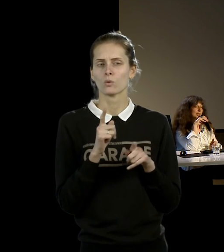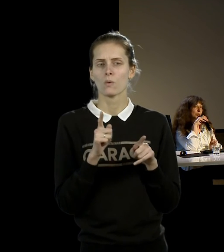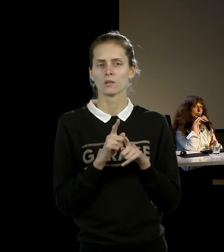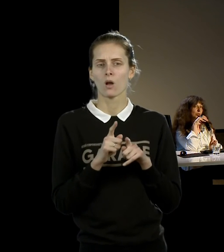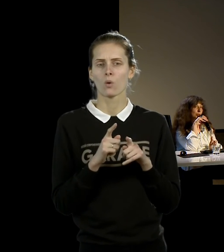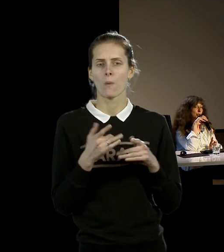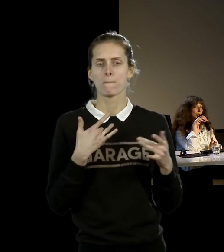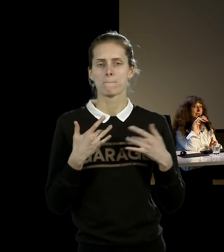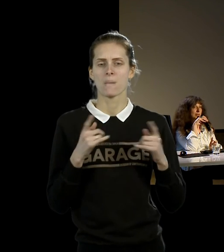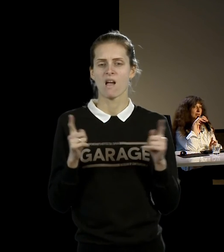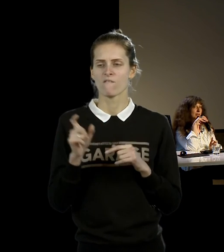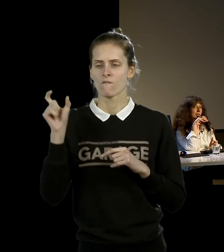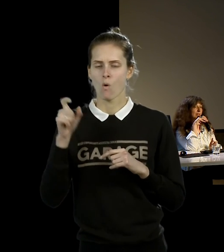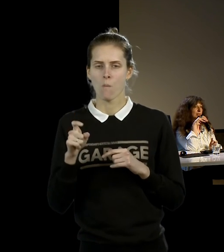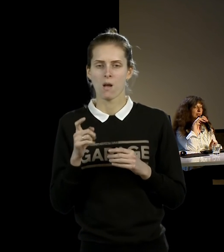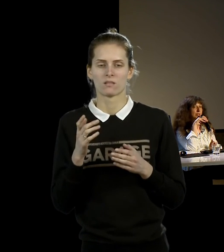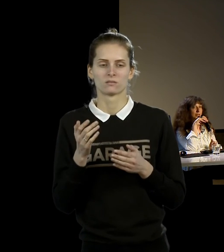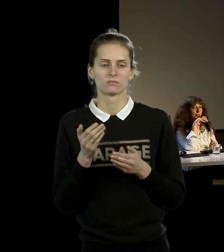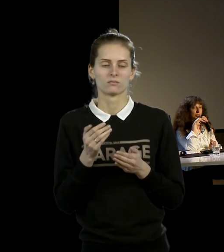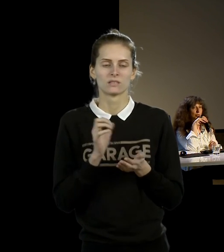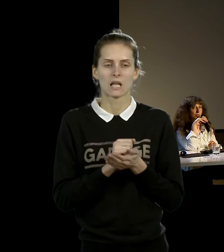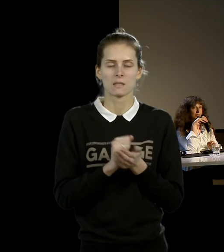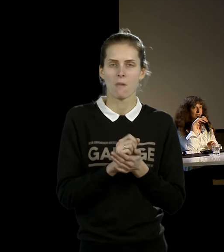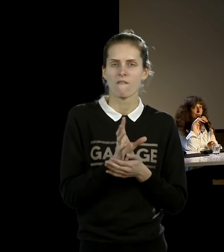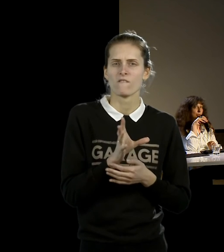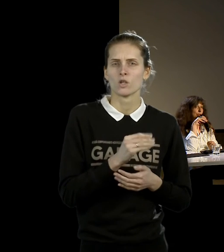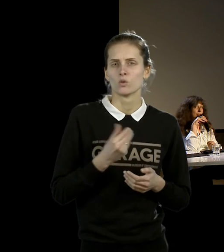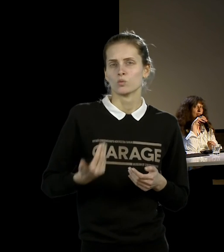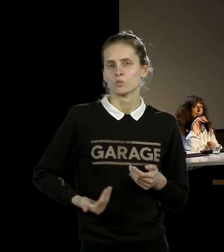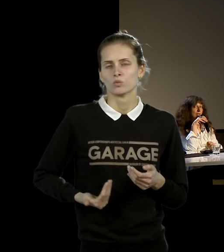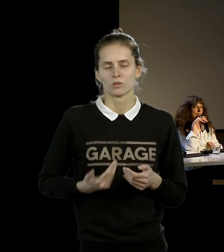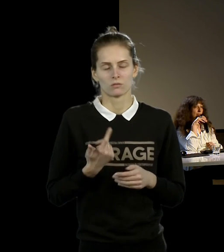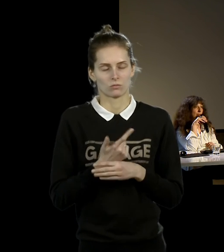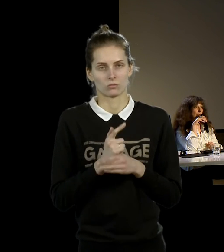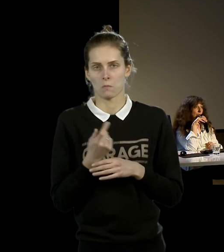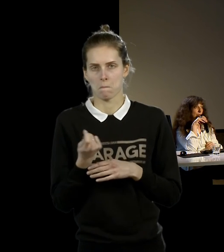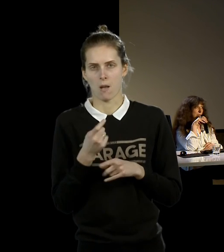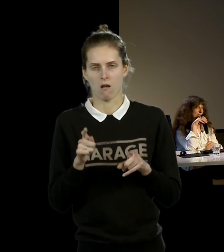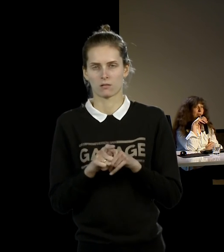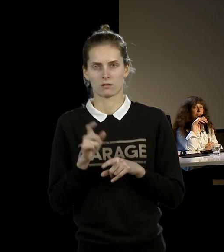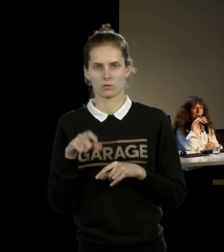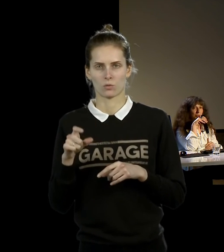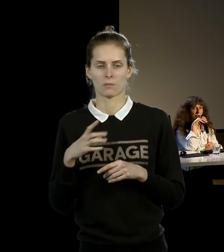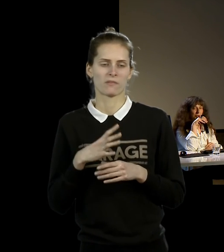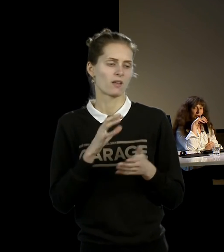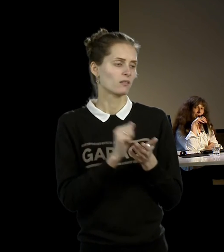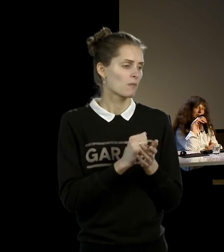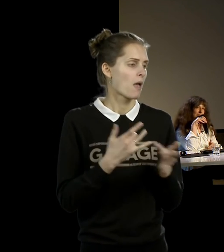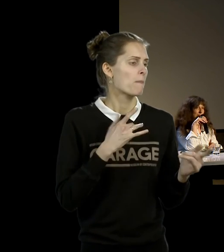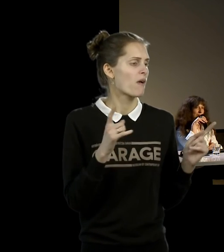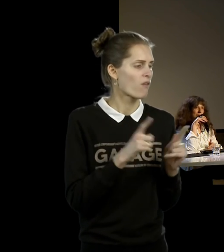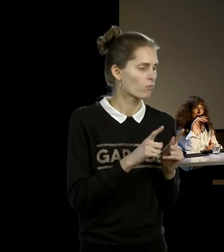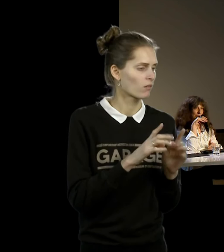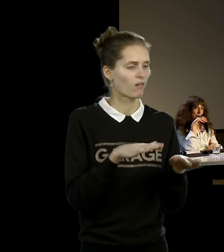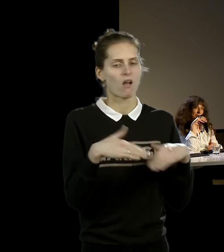занимается этим искусством всю жизнь. Один из классиков перформанса «Вито окончен», который позанимался перформансом, потом